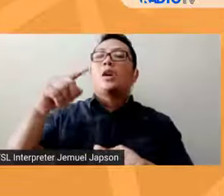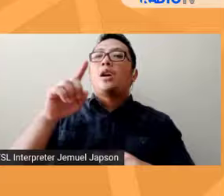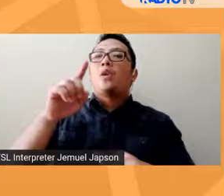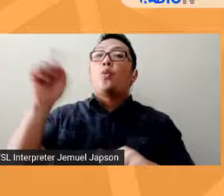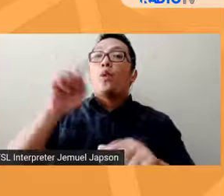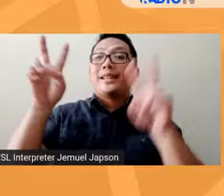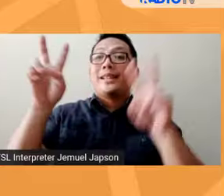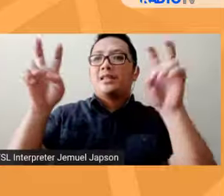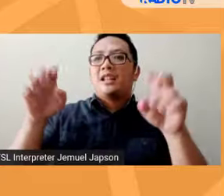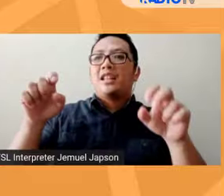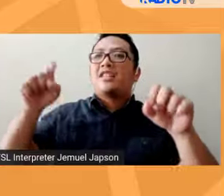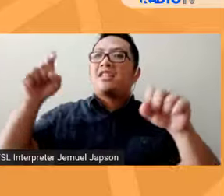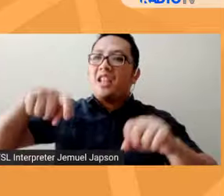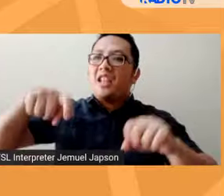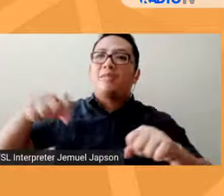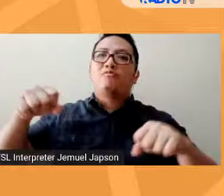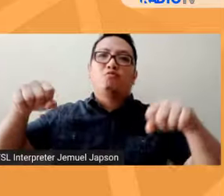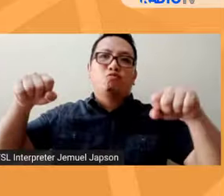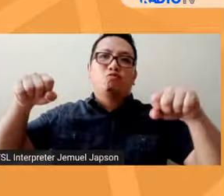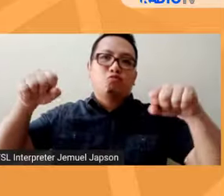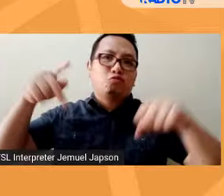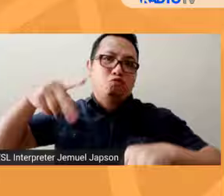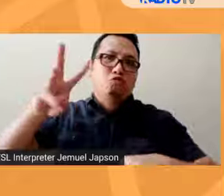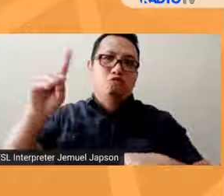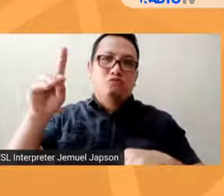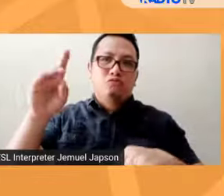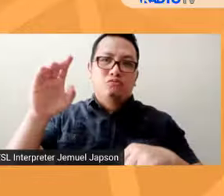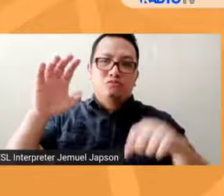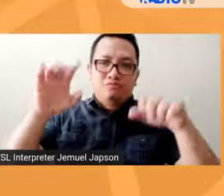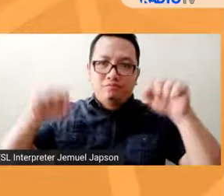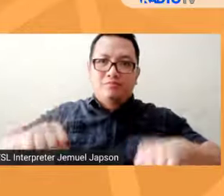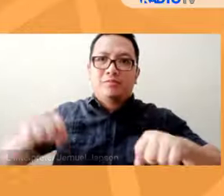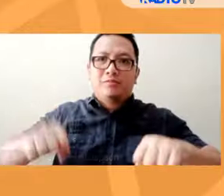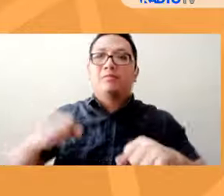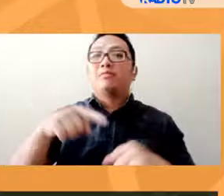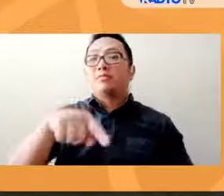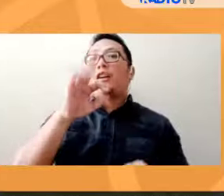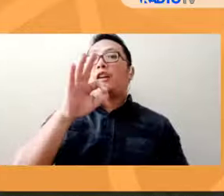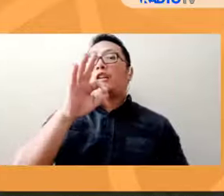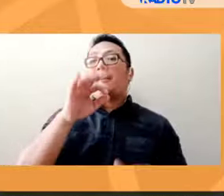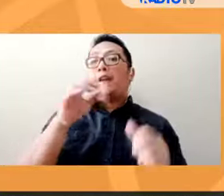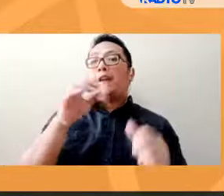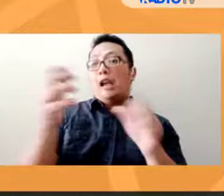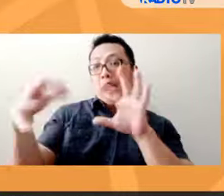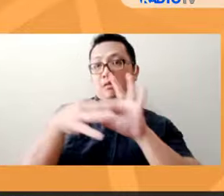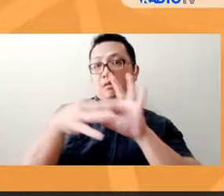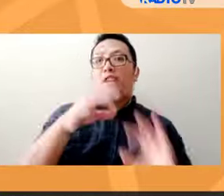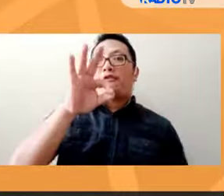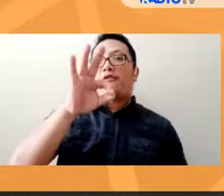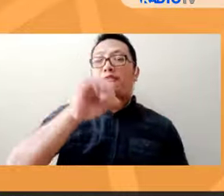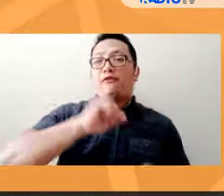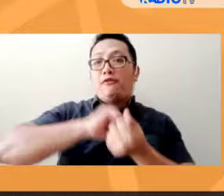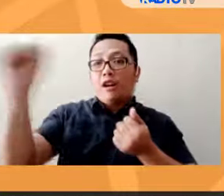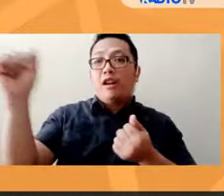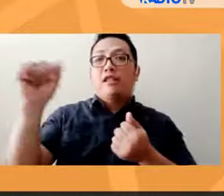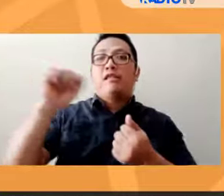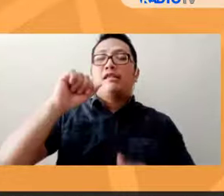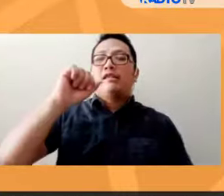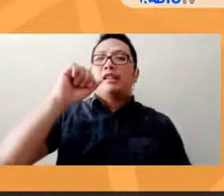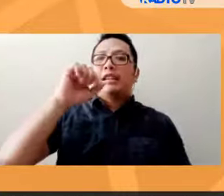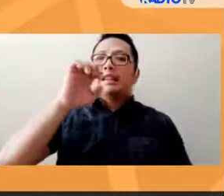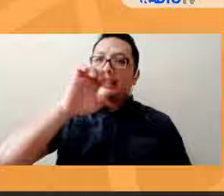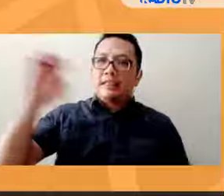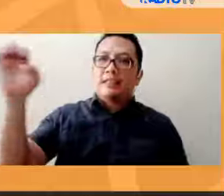mapapakinggan sa mga hintilan ng Far East Broadcasting Company o FABC Radio TV Nationwide mula po sa